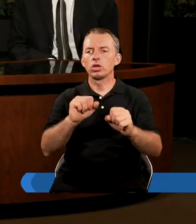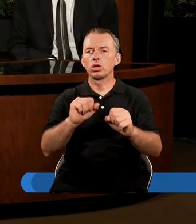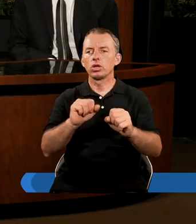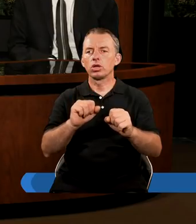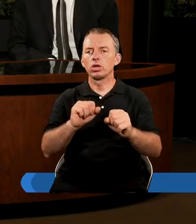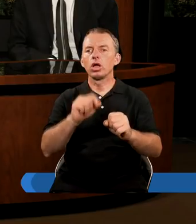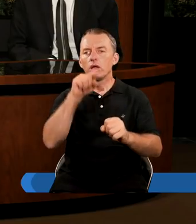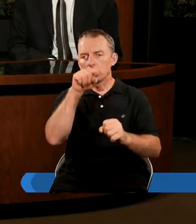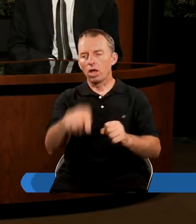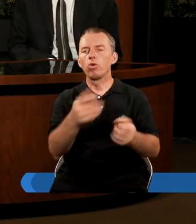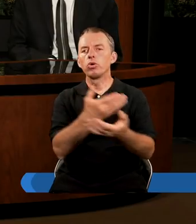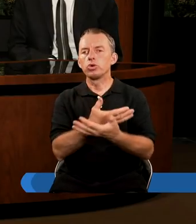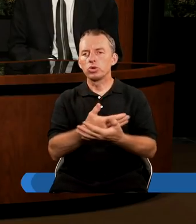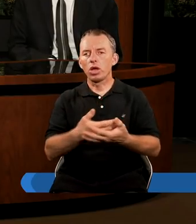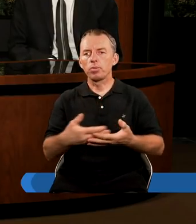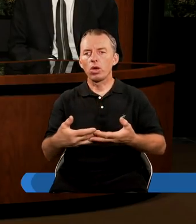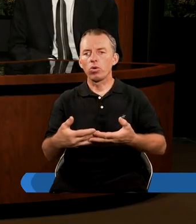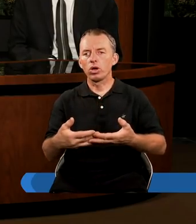a tę ziemię